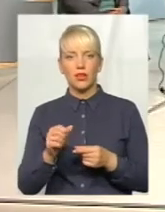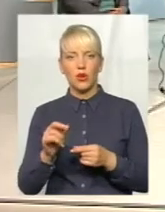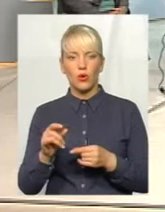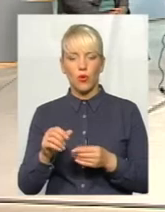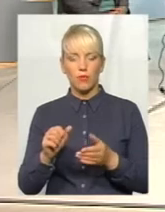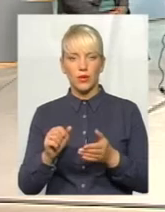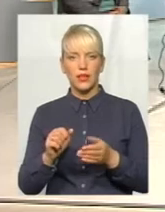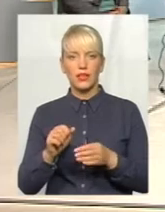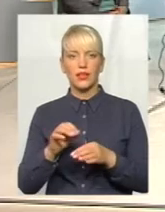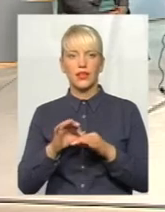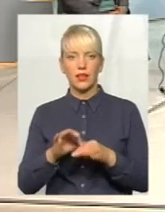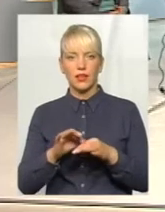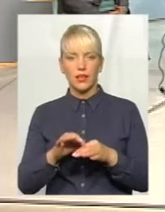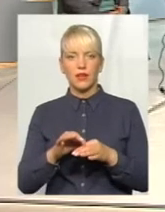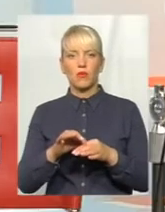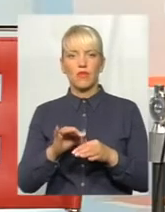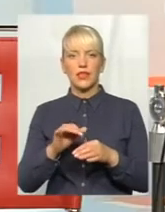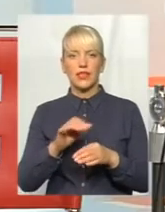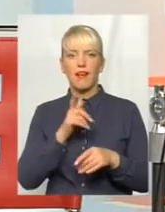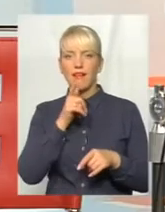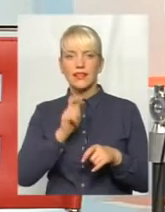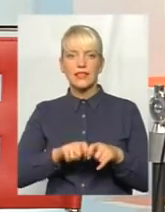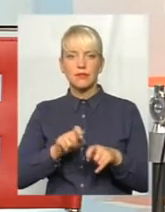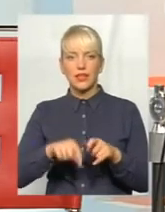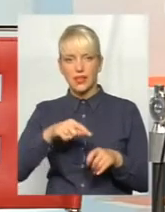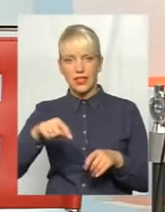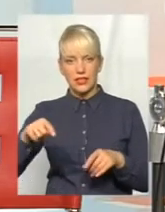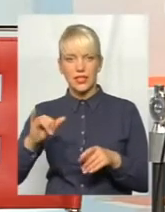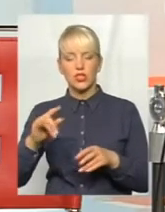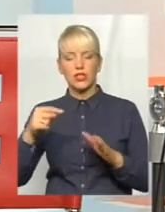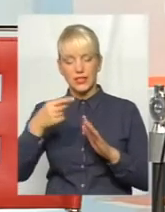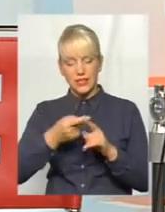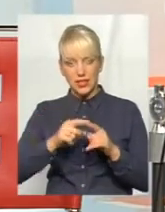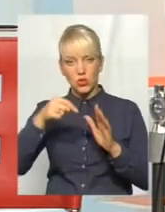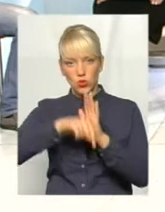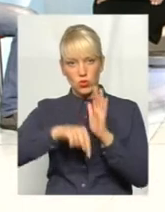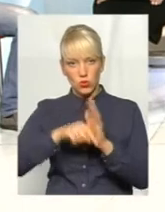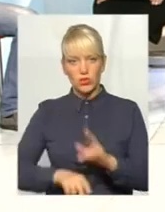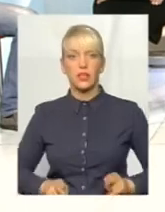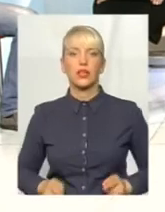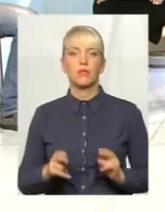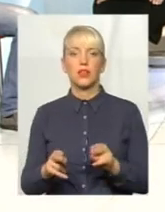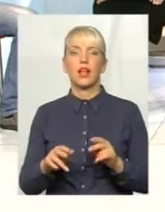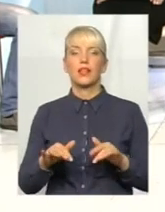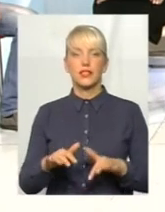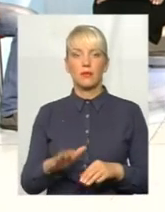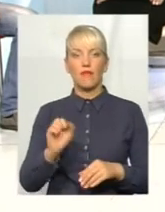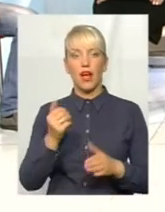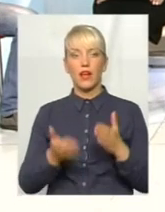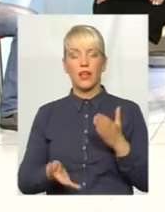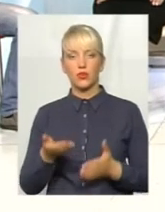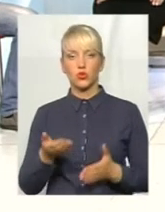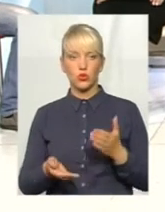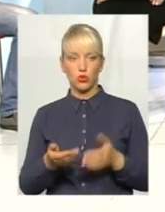Це, що стосується кримінальних справ, а якщо